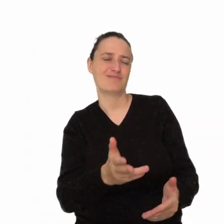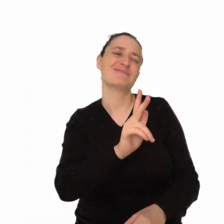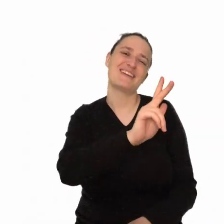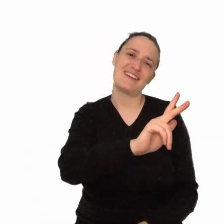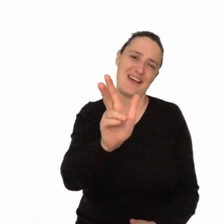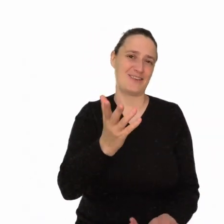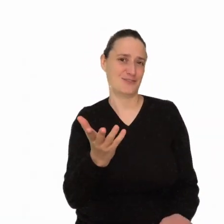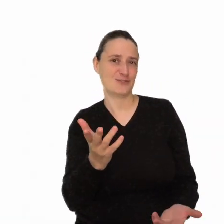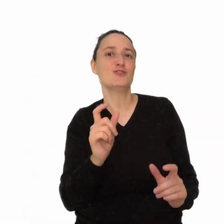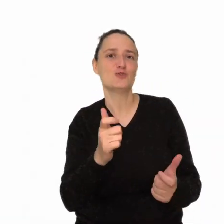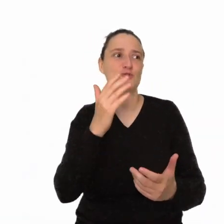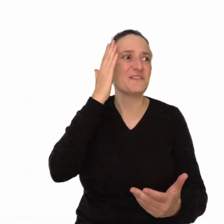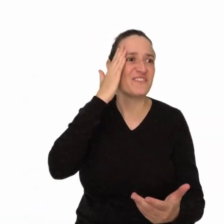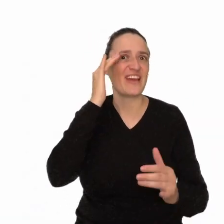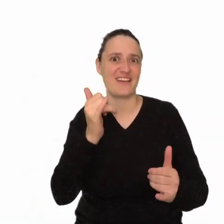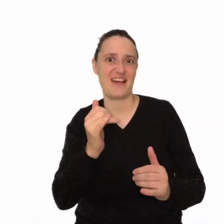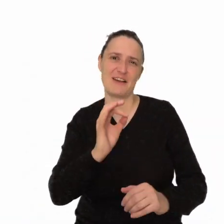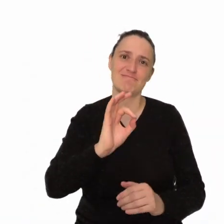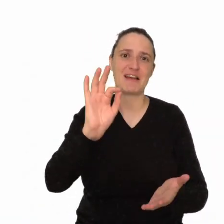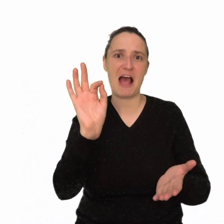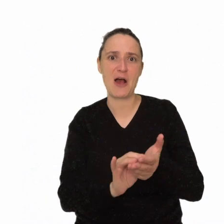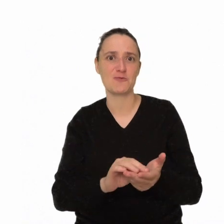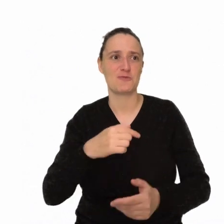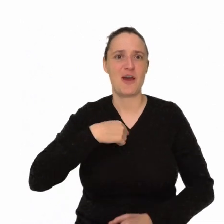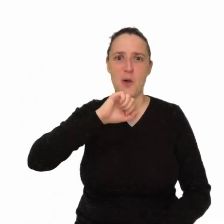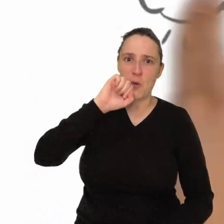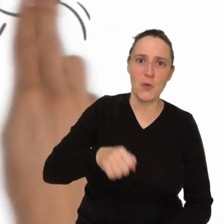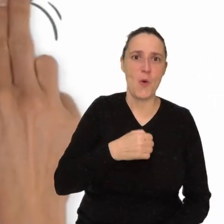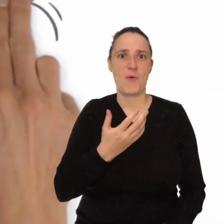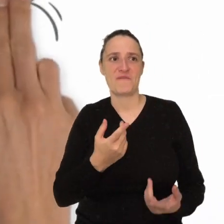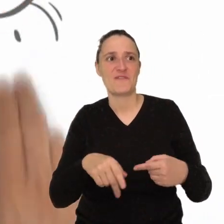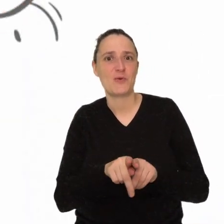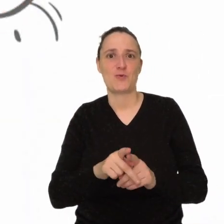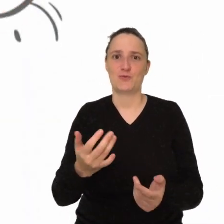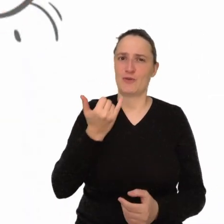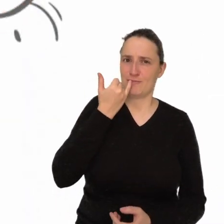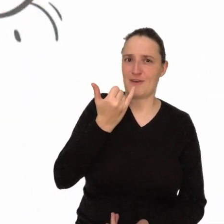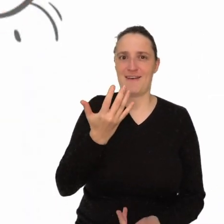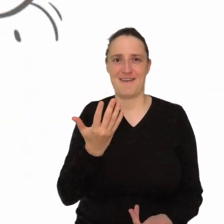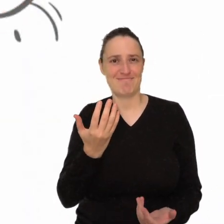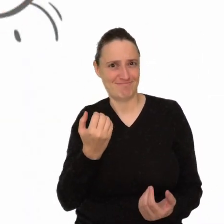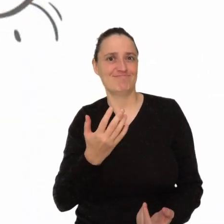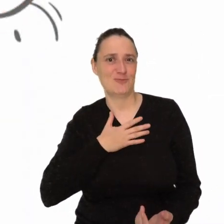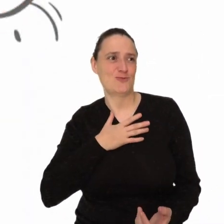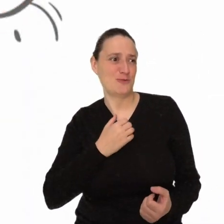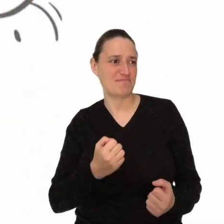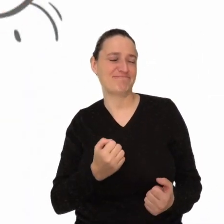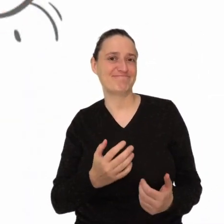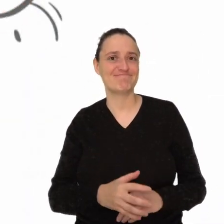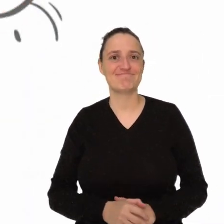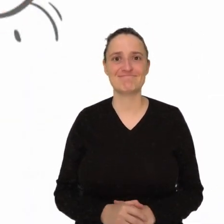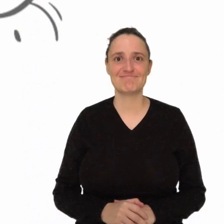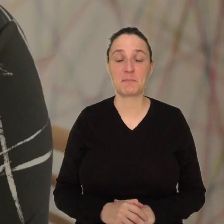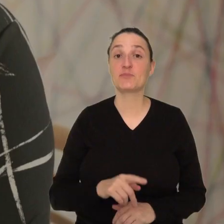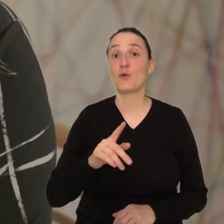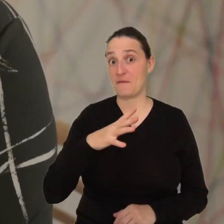taki zestaw umiejętności, w których jest dobry i w których czuje się mocny. Tutaj warto